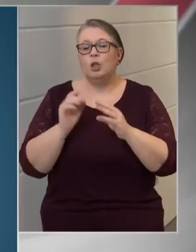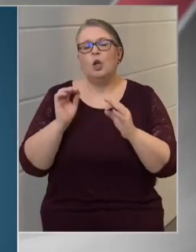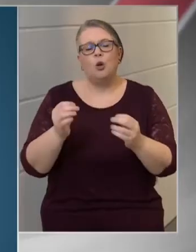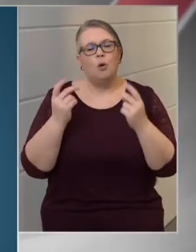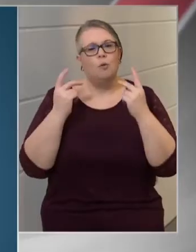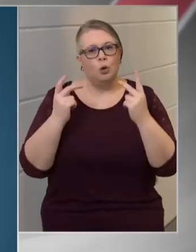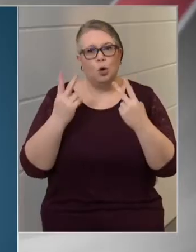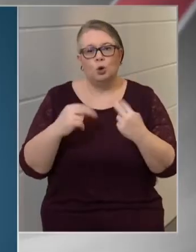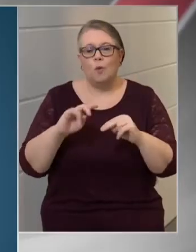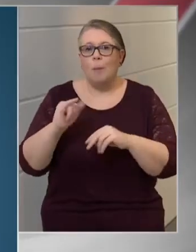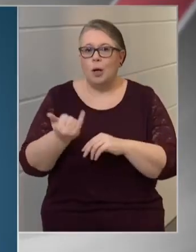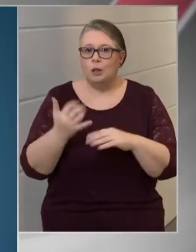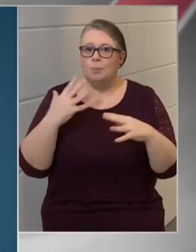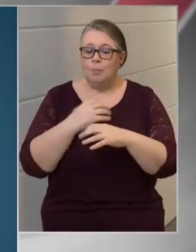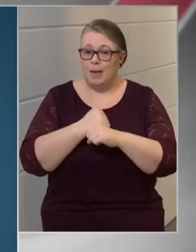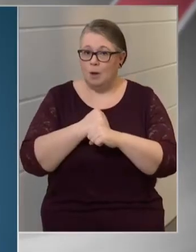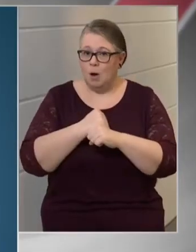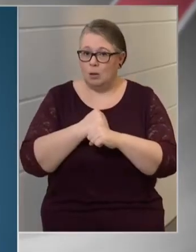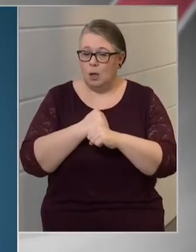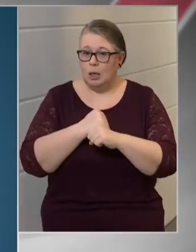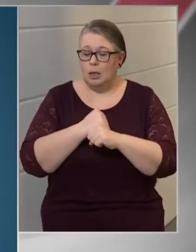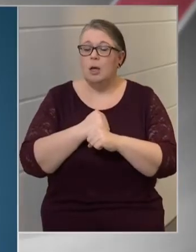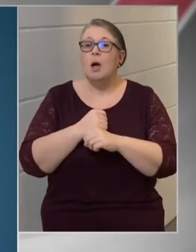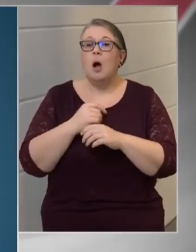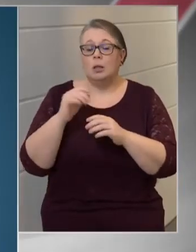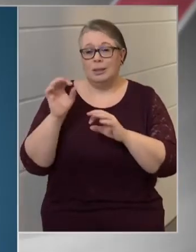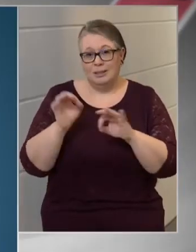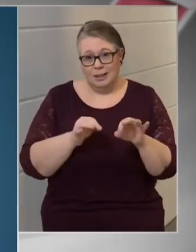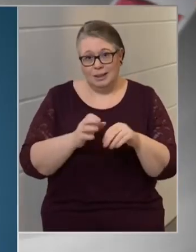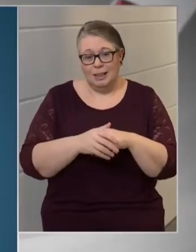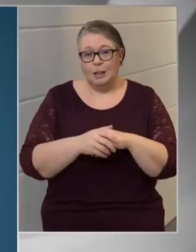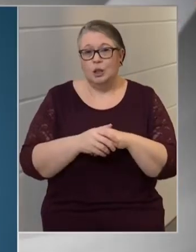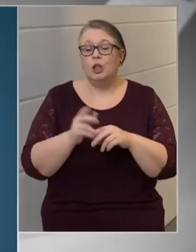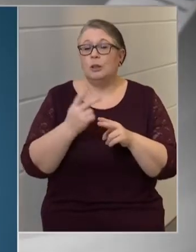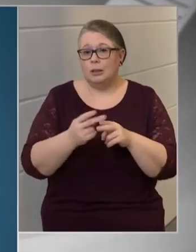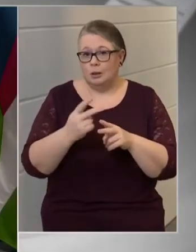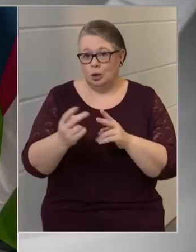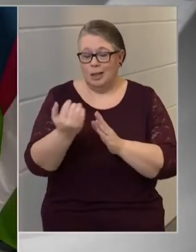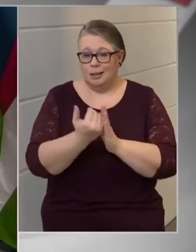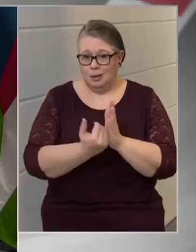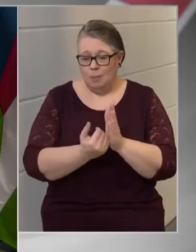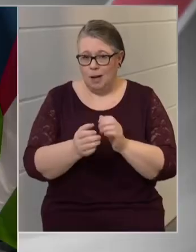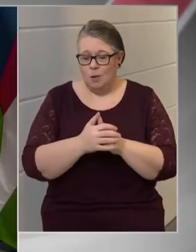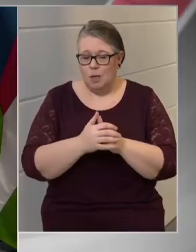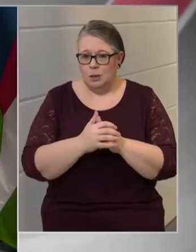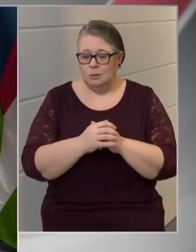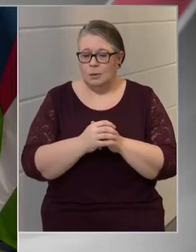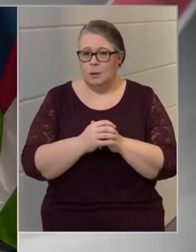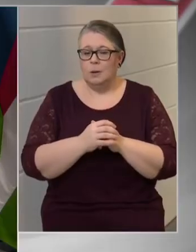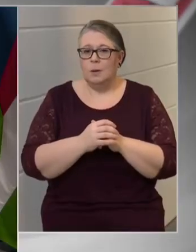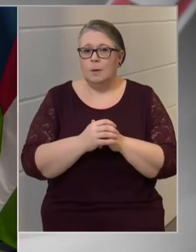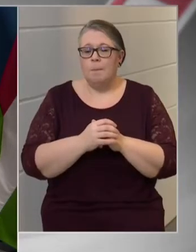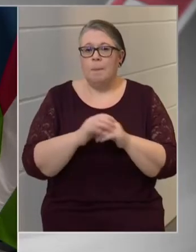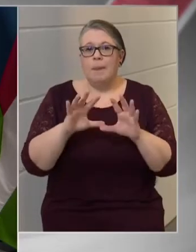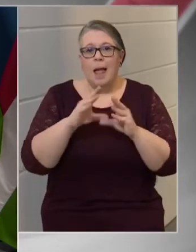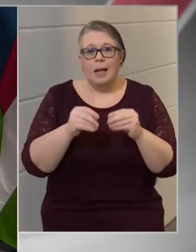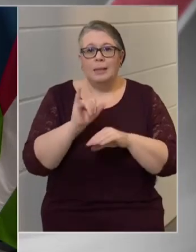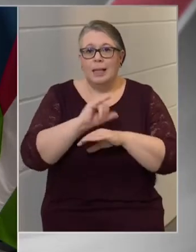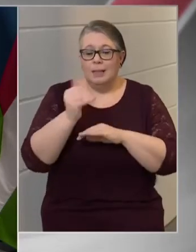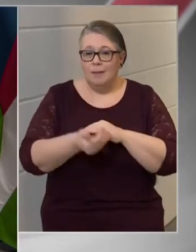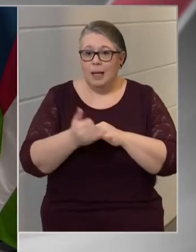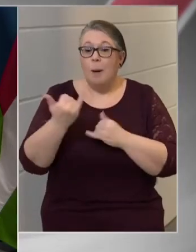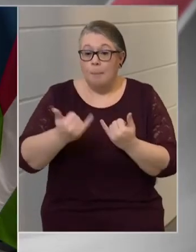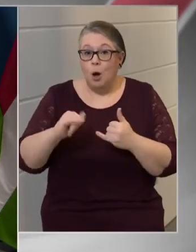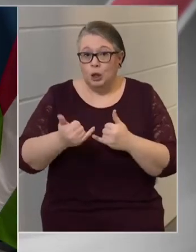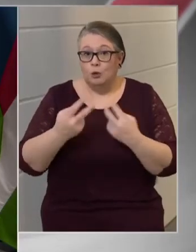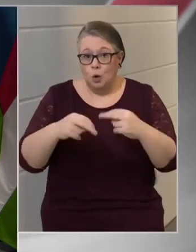nagyon fontos továbbra is, hogy betartsák a járványügyi intézkedéseket, és a higiénés rendszabályokat. Egész hétvégén és